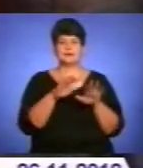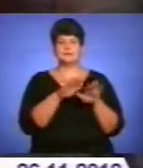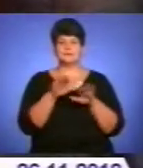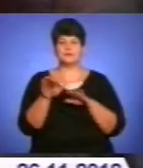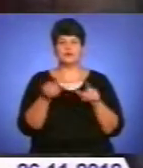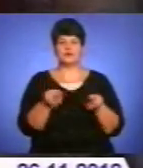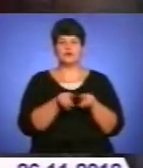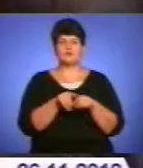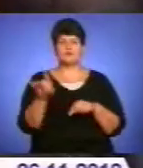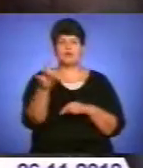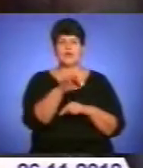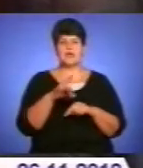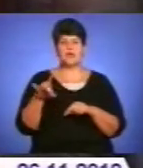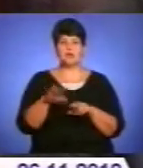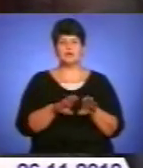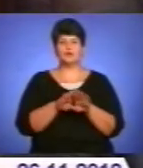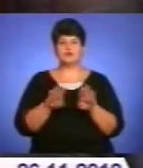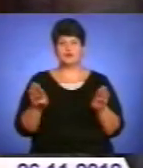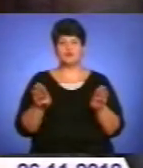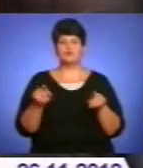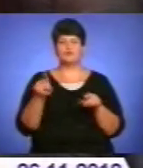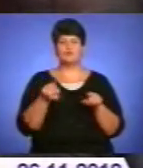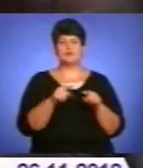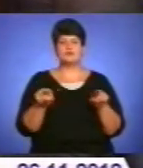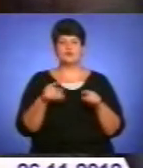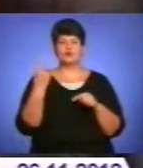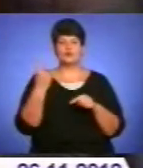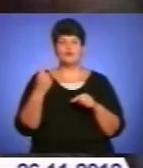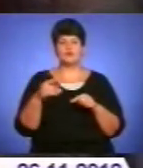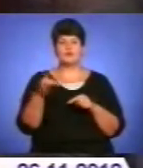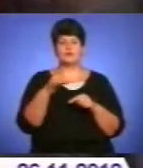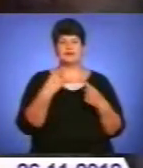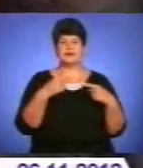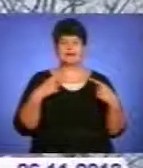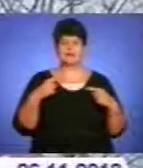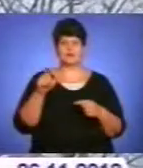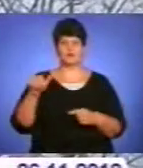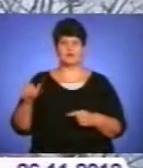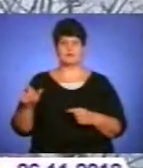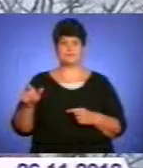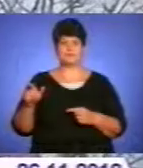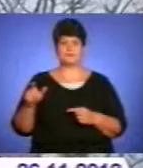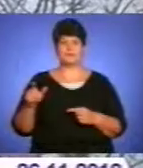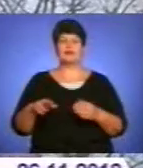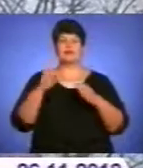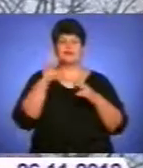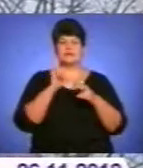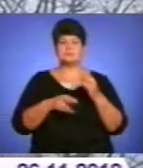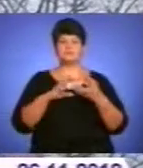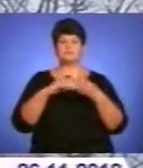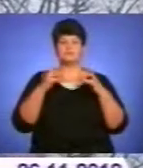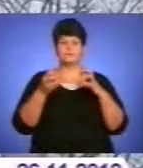по регіонах, так і однаковий в межах одного регіону для різних категорій споживачів. Остаточне рішення щодо